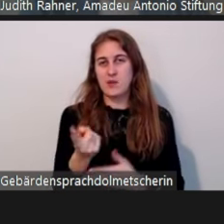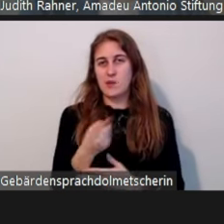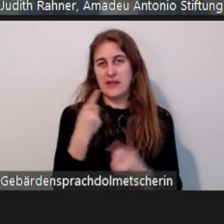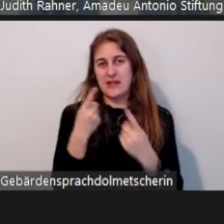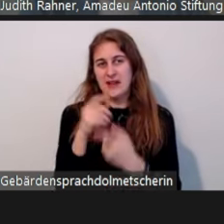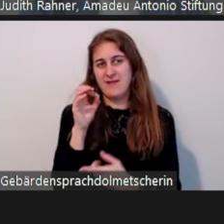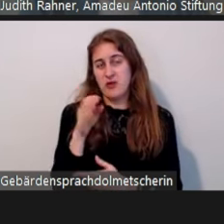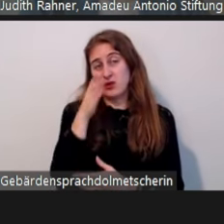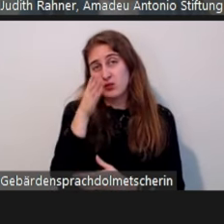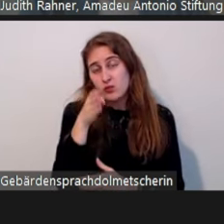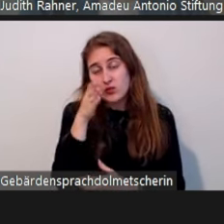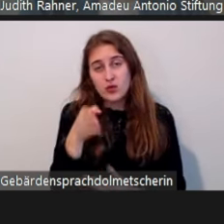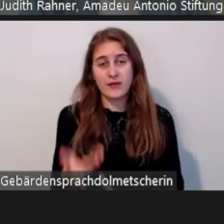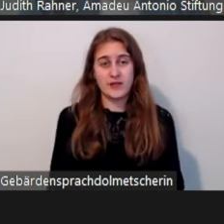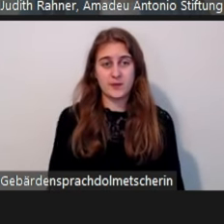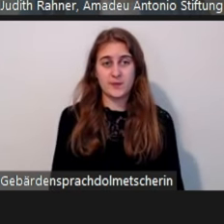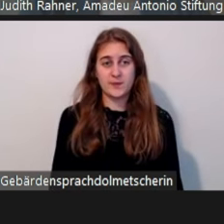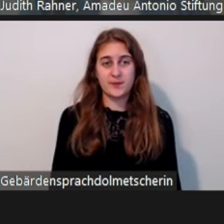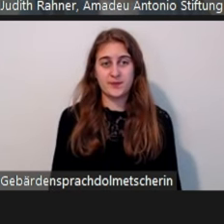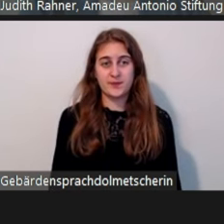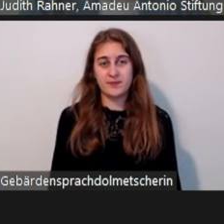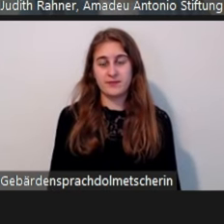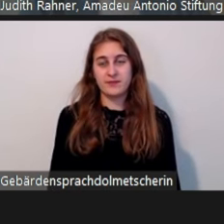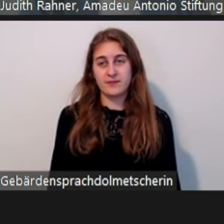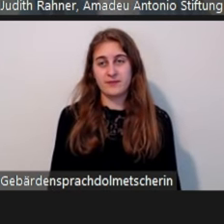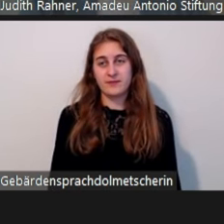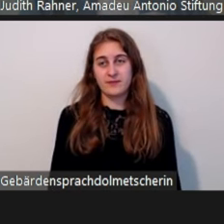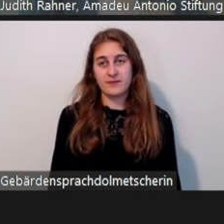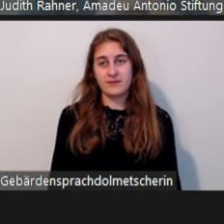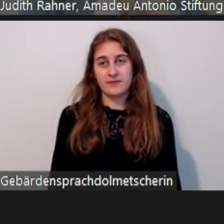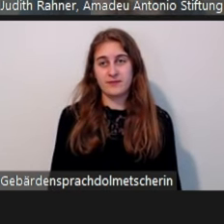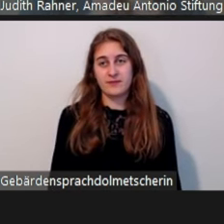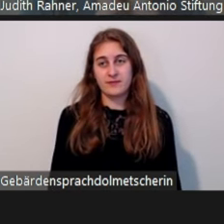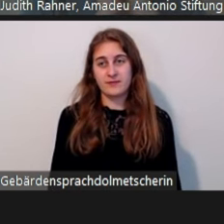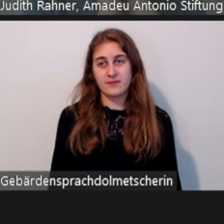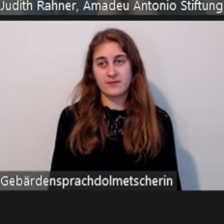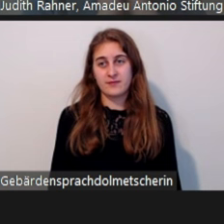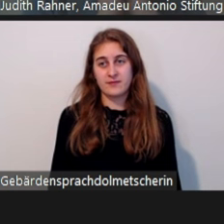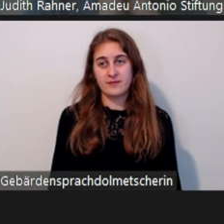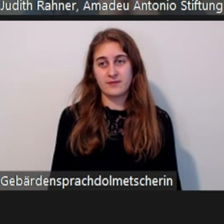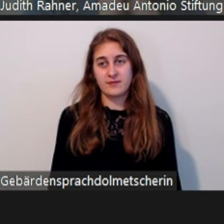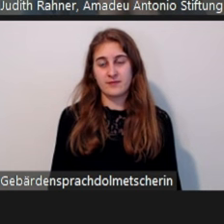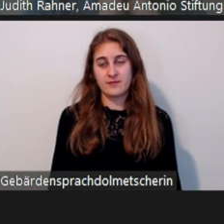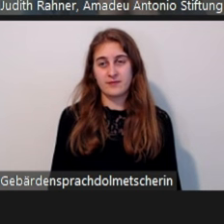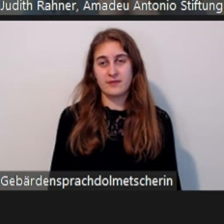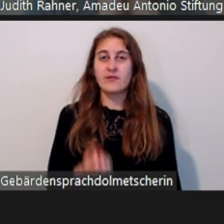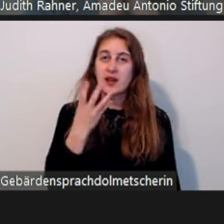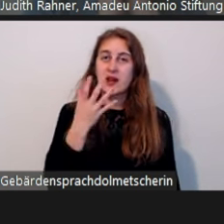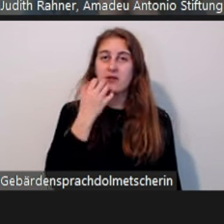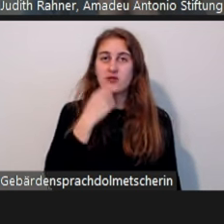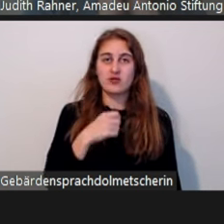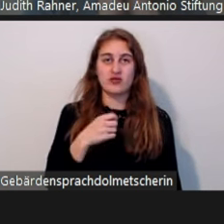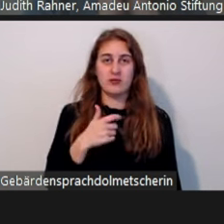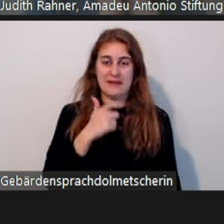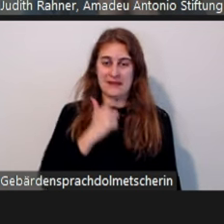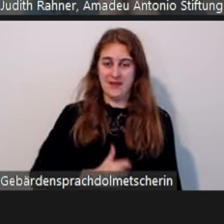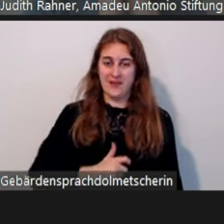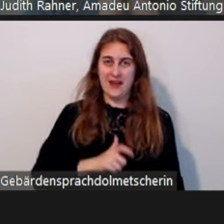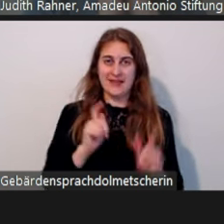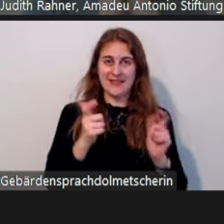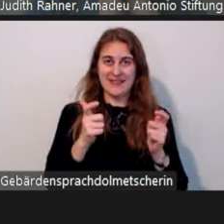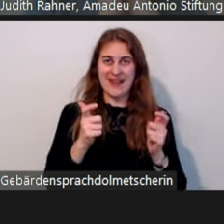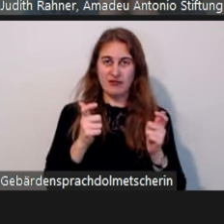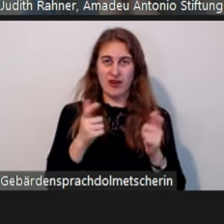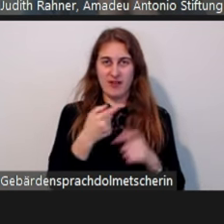neben der Weiterführung der Fachdebatte und dem Austausch in der Zivilgesellschaft. Und damit ich es nicht vergesse, die letzte